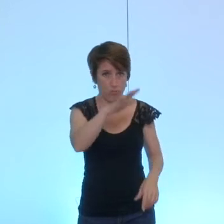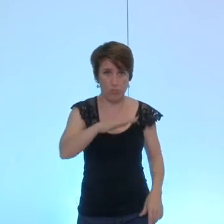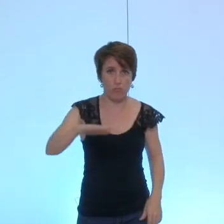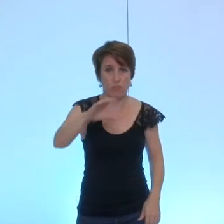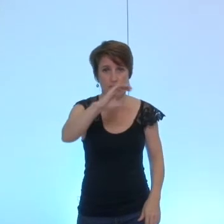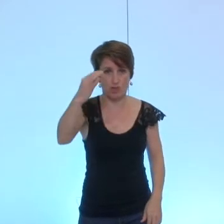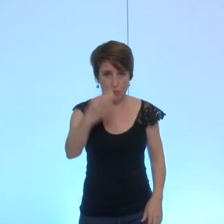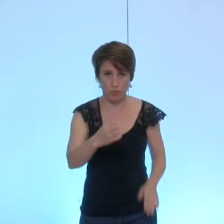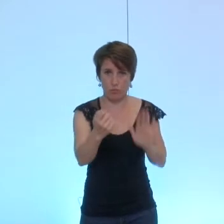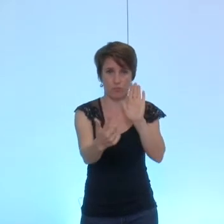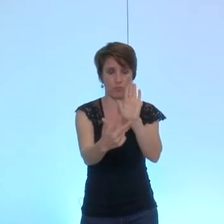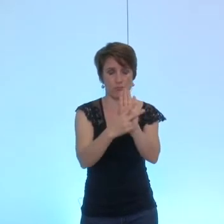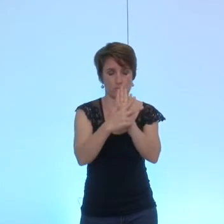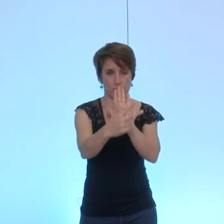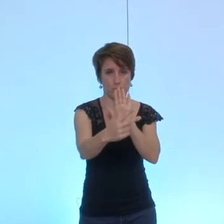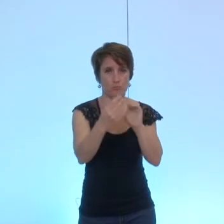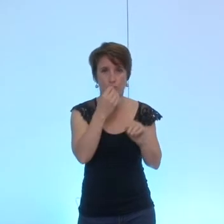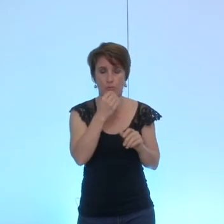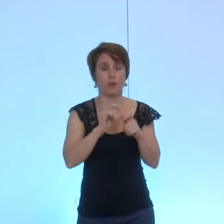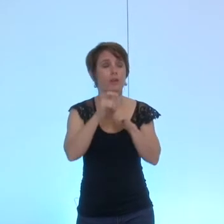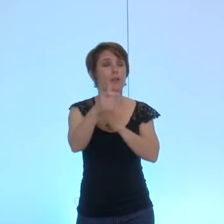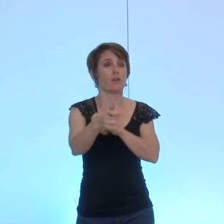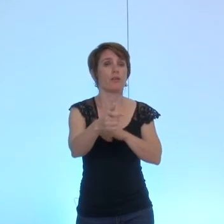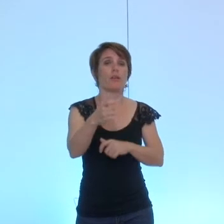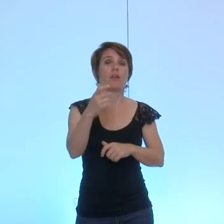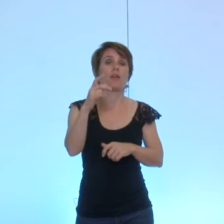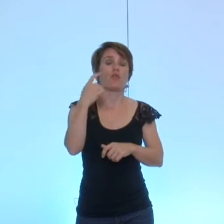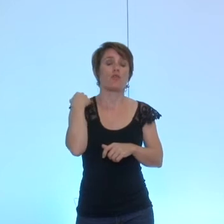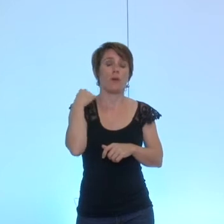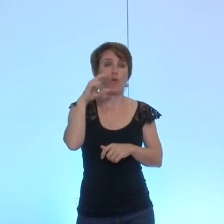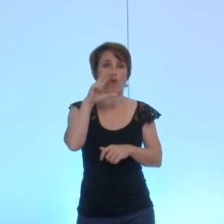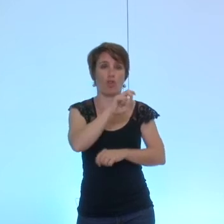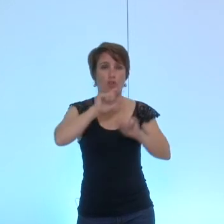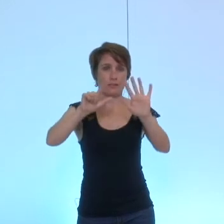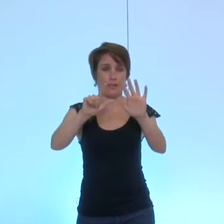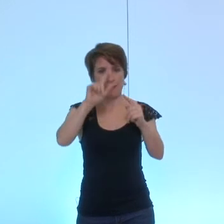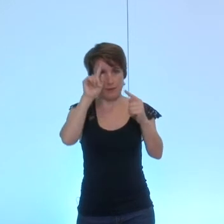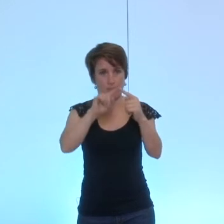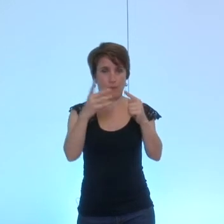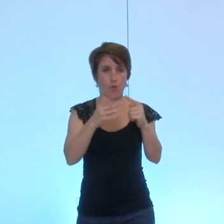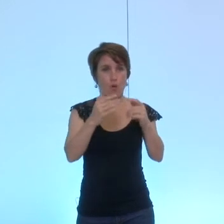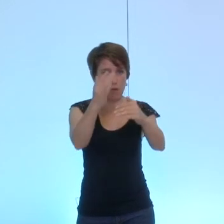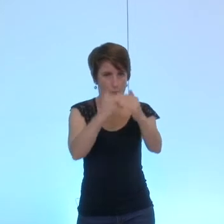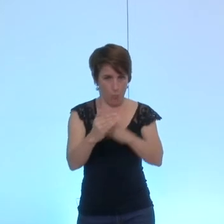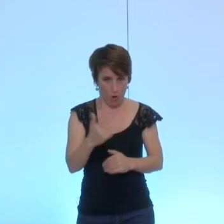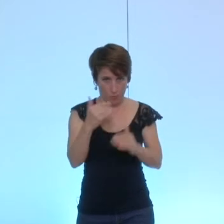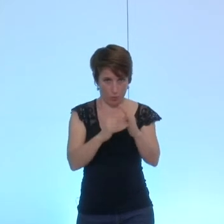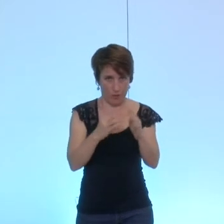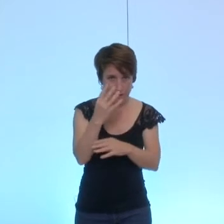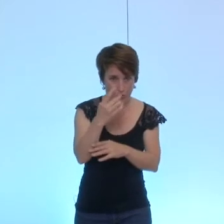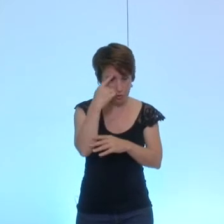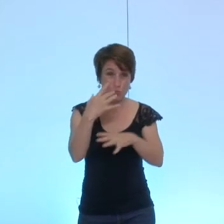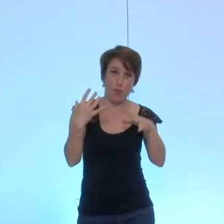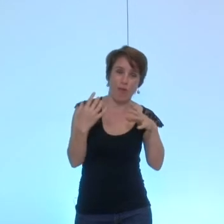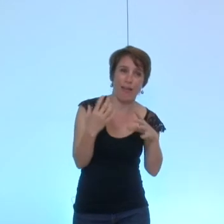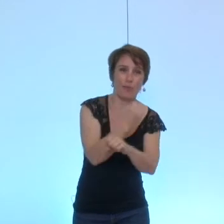unanimité cette délibération 36 est adoptée délibération 37 porte sur la validation du programme 2014 des actions de réussite